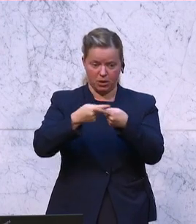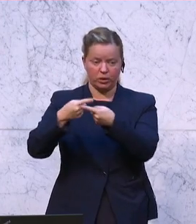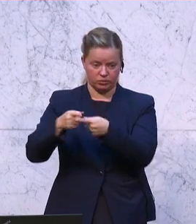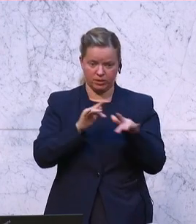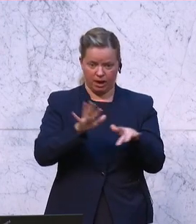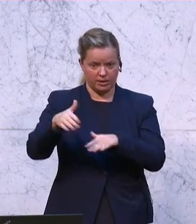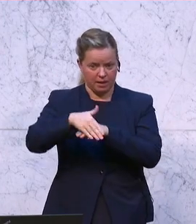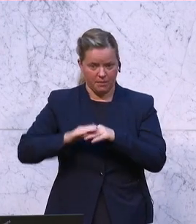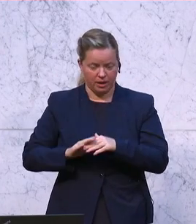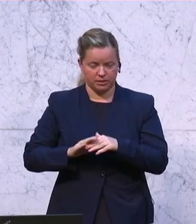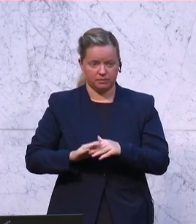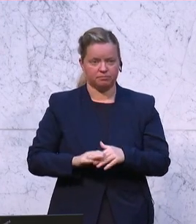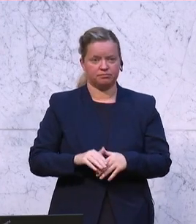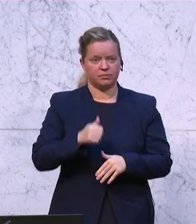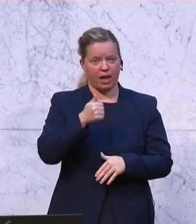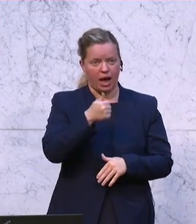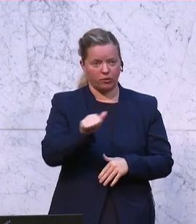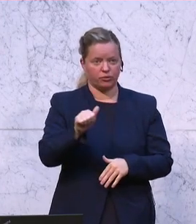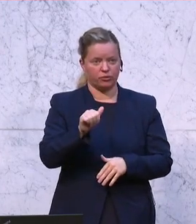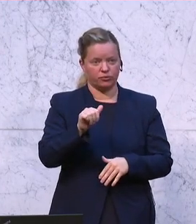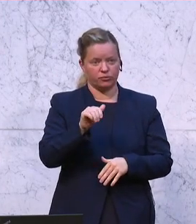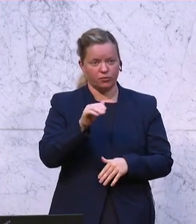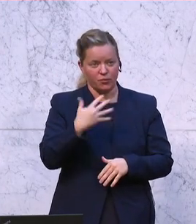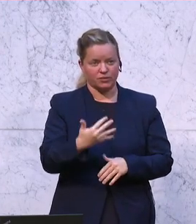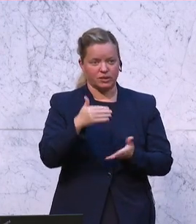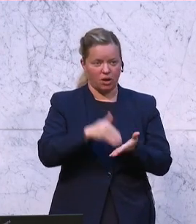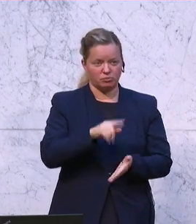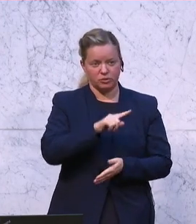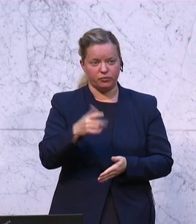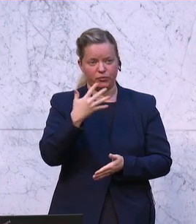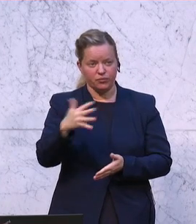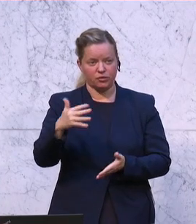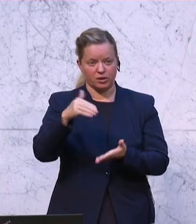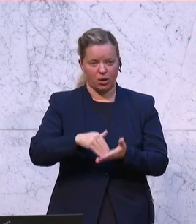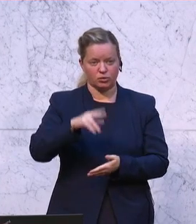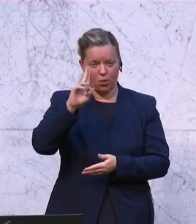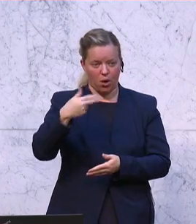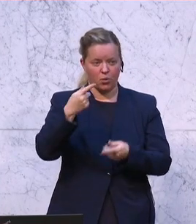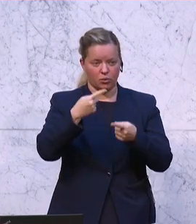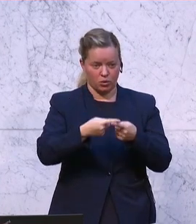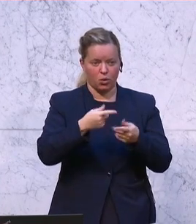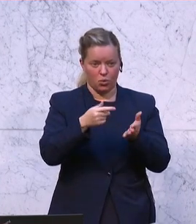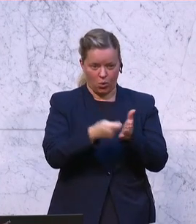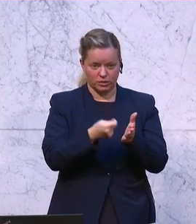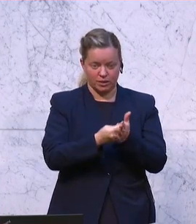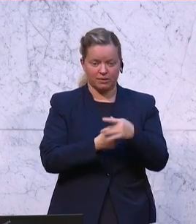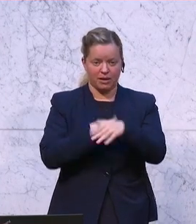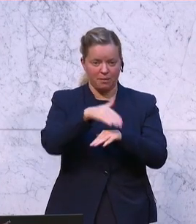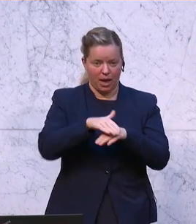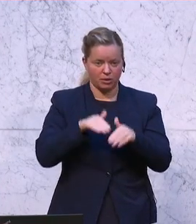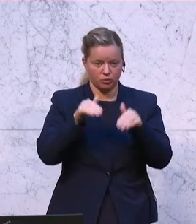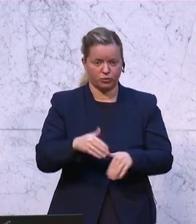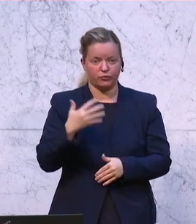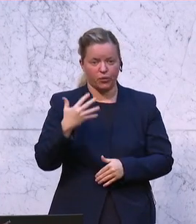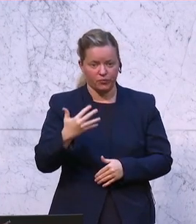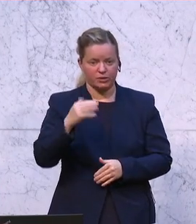vorstellt, dass eine 250.000 Euro bis 500.000 Euro kostet, dass hier die Gemeinde 50 Prozent hier